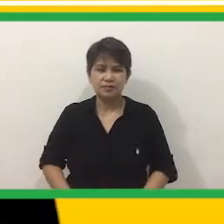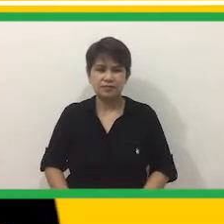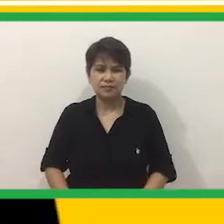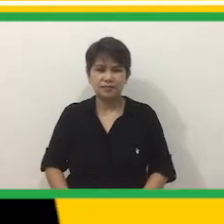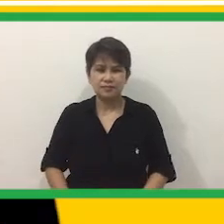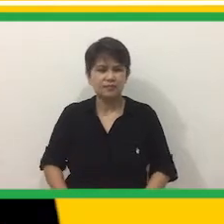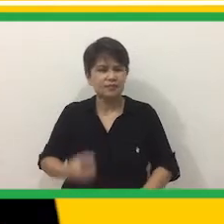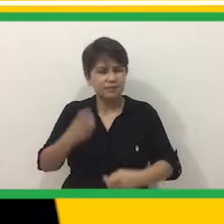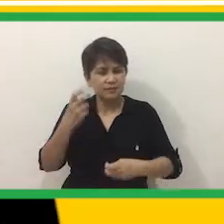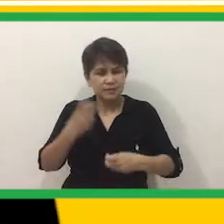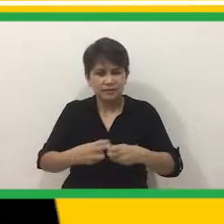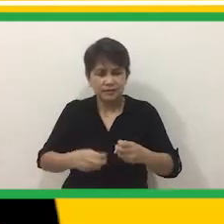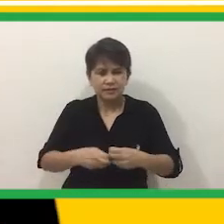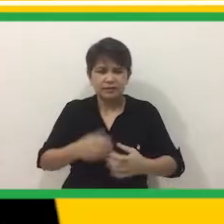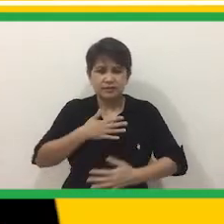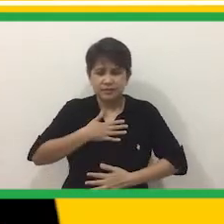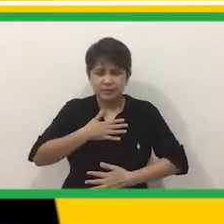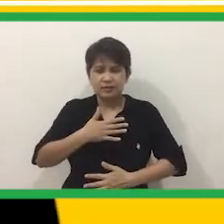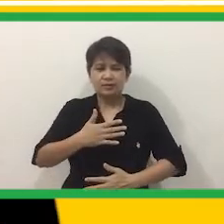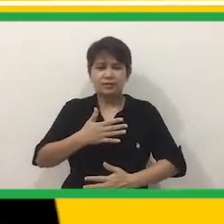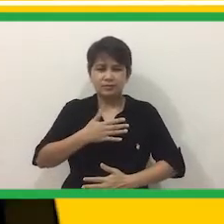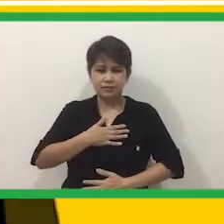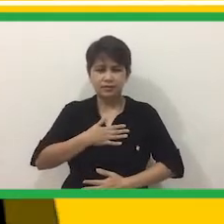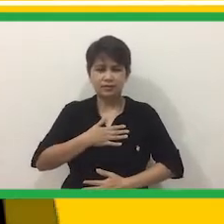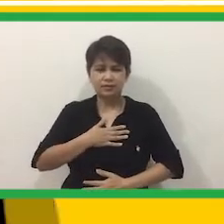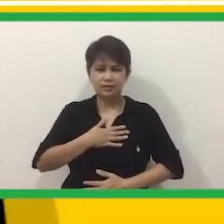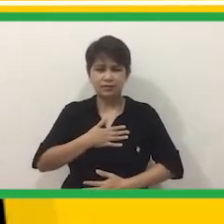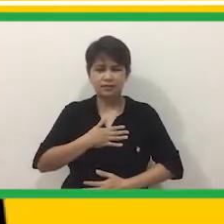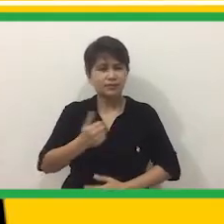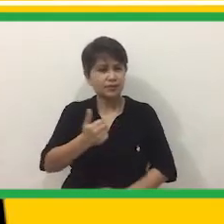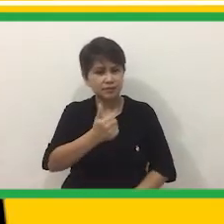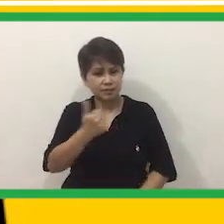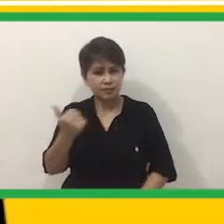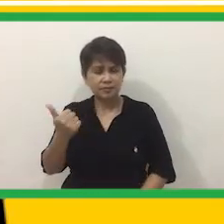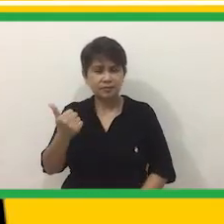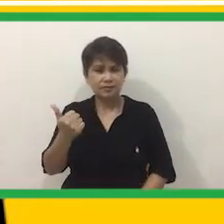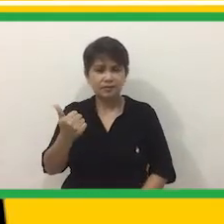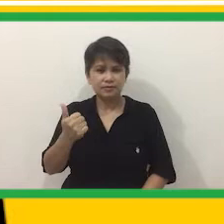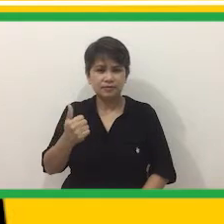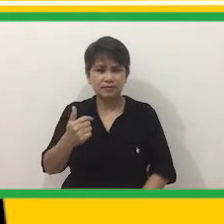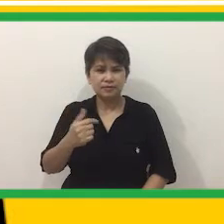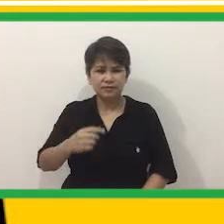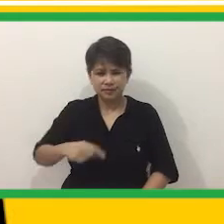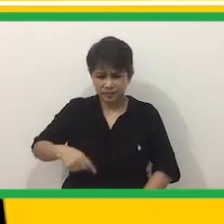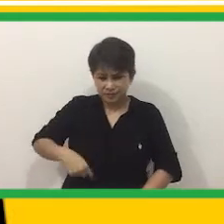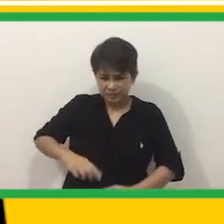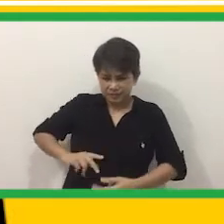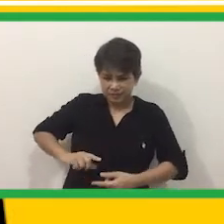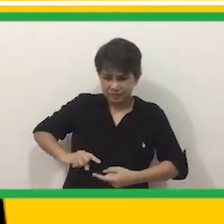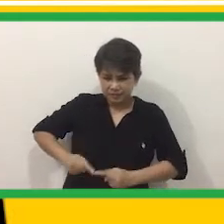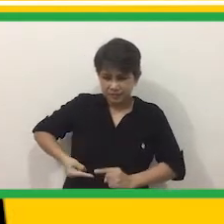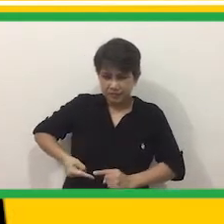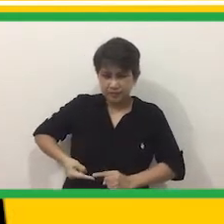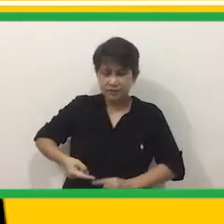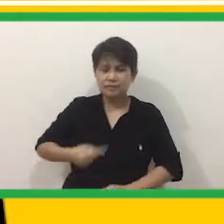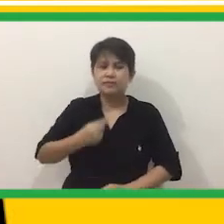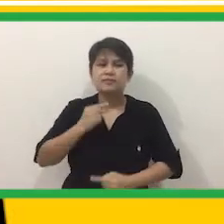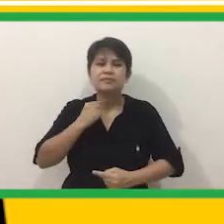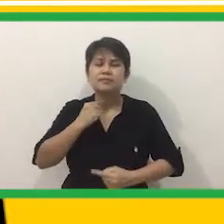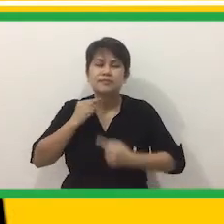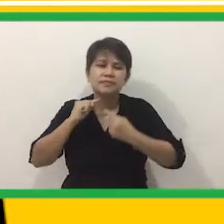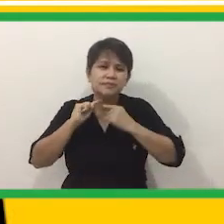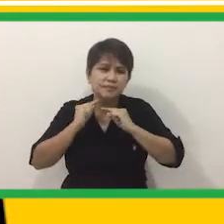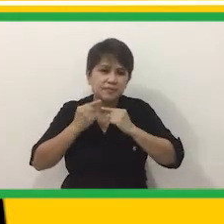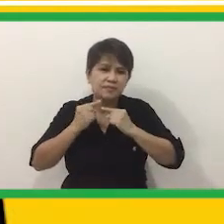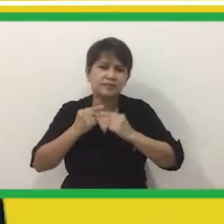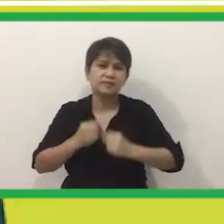Mahirapan mahirapan Huminga Ang iba Naman Ay Masakit din Ang tiyan At